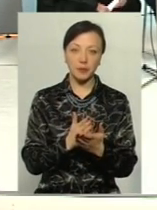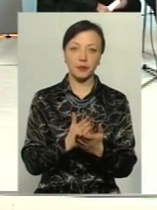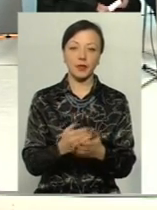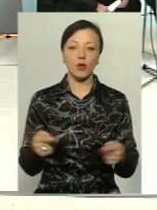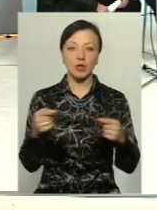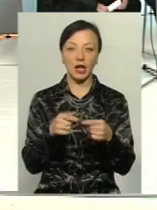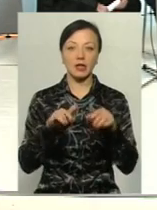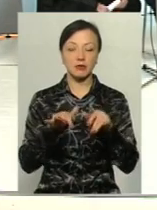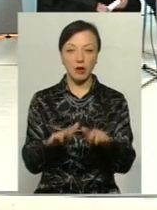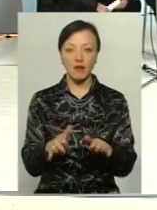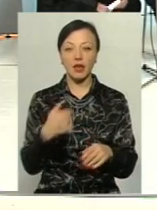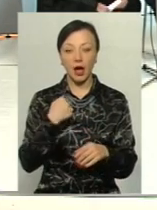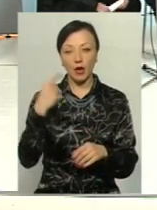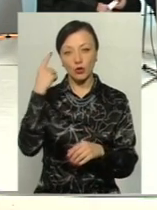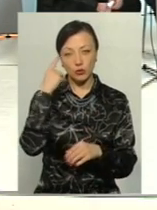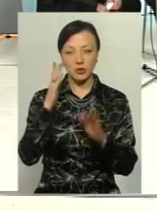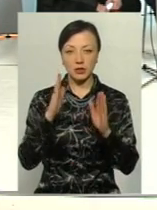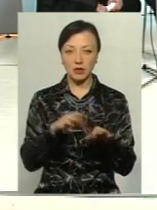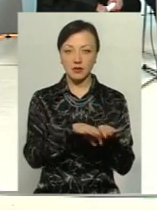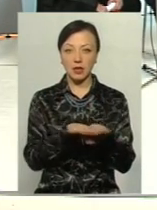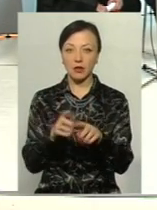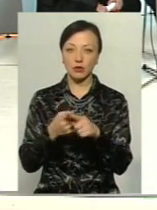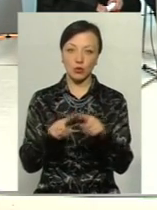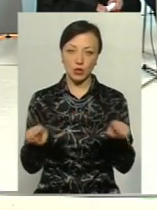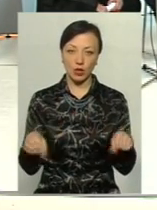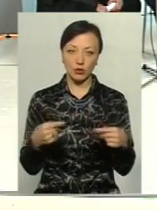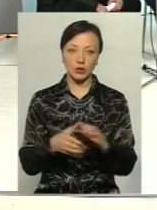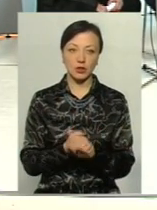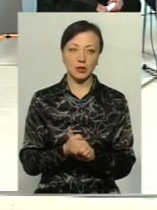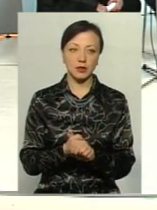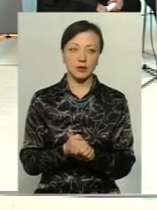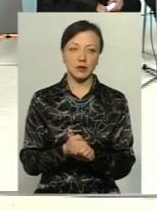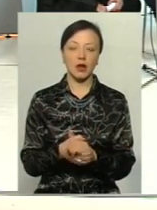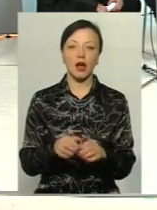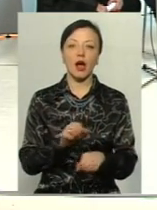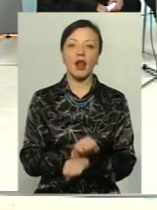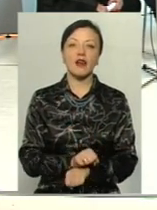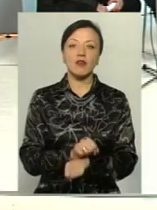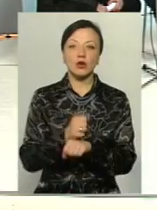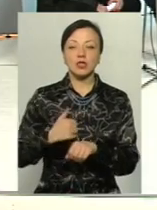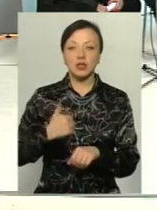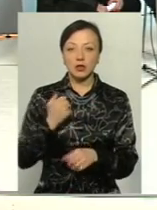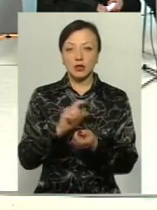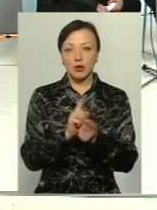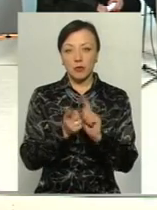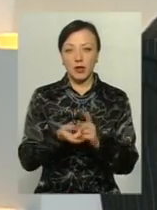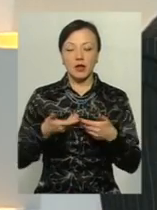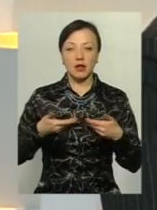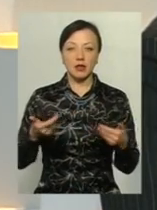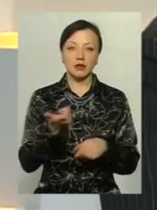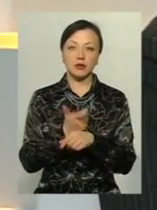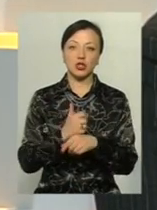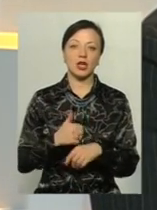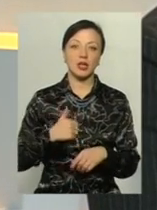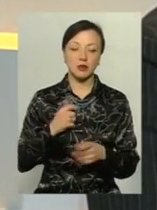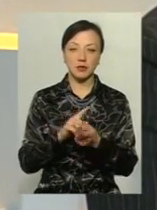є конкретні справи. Я думаю, що ми тільки в стадії цього зародження. Думаю, що Революція Гідності зробила нас більш гідними, і ми стали